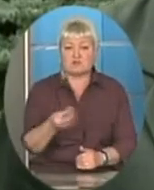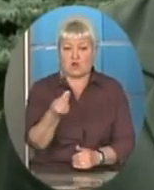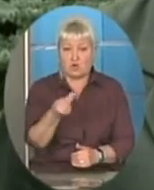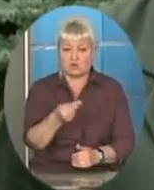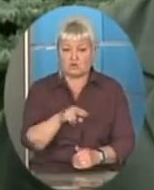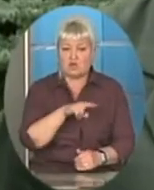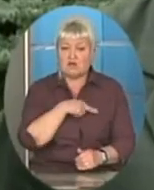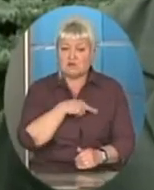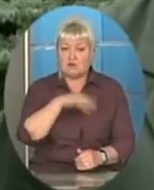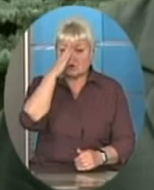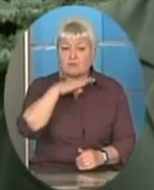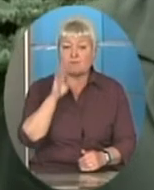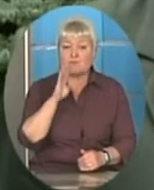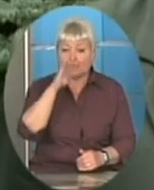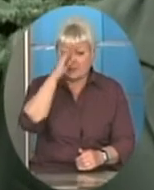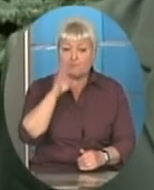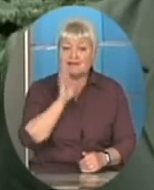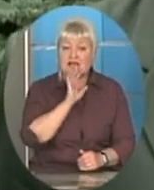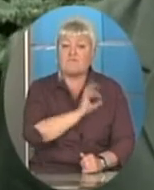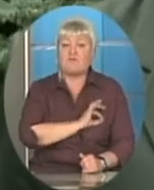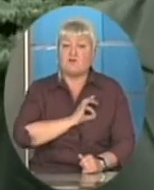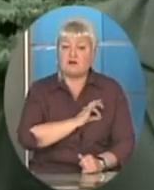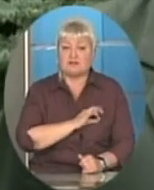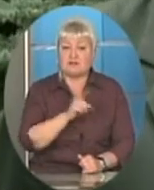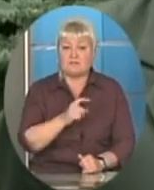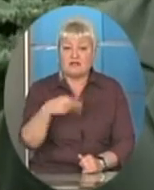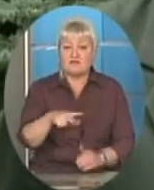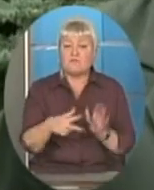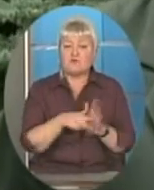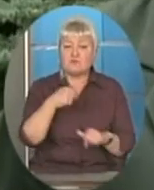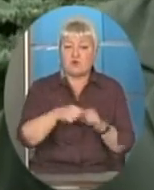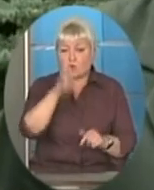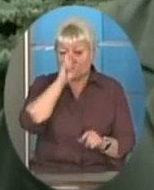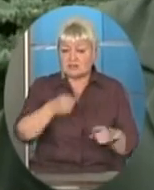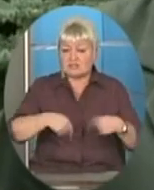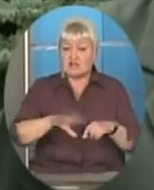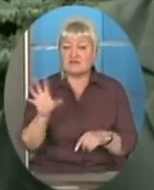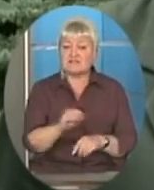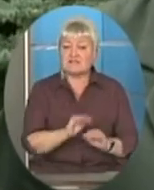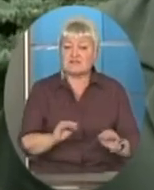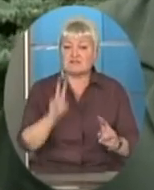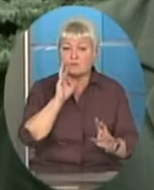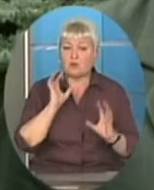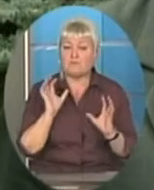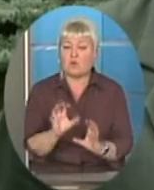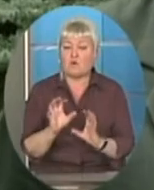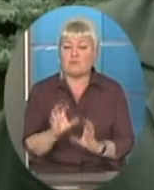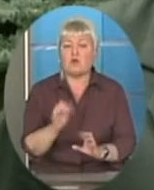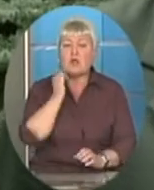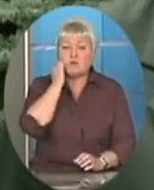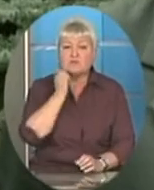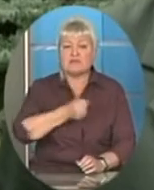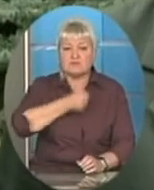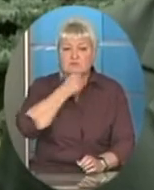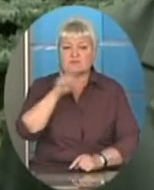батькам-вихователям. З 2008 року держава всім діткам, які під опікою, тобто бабусям,